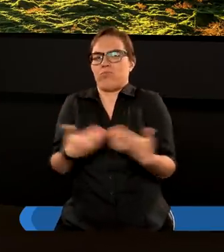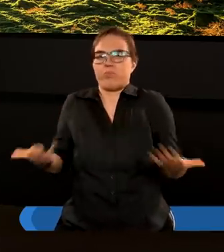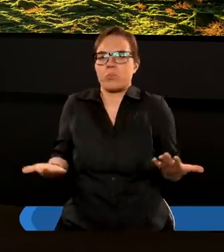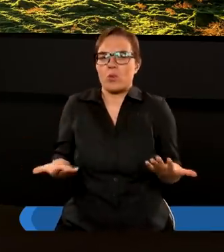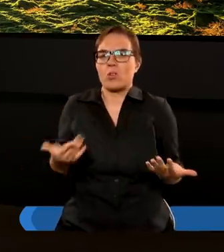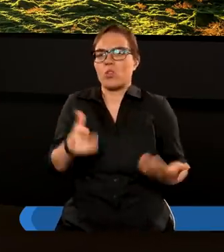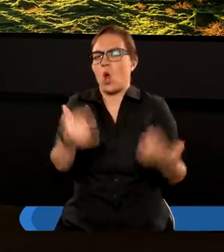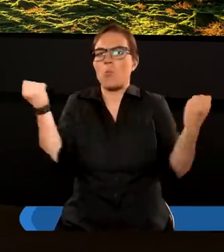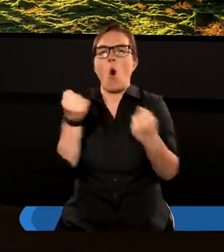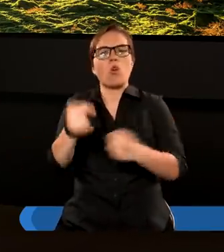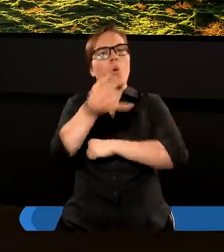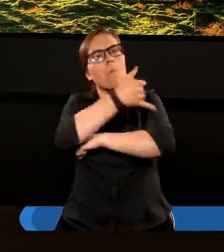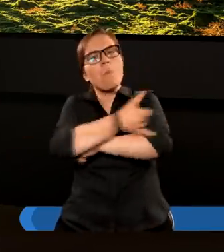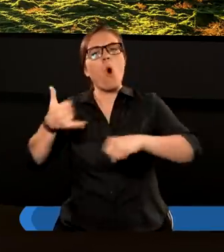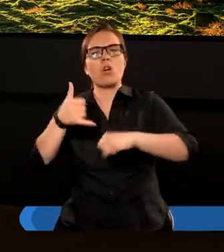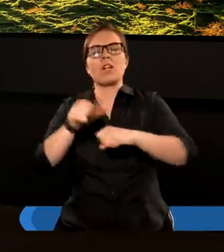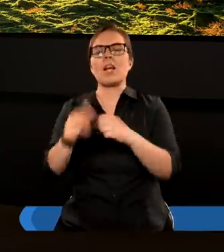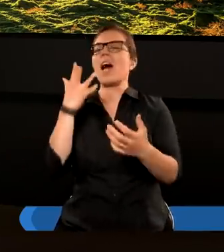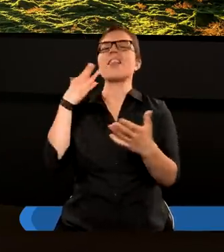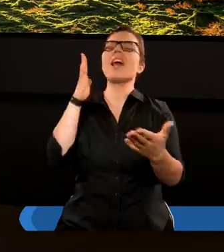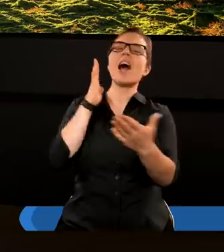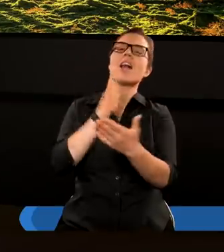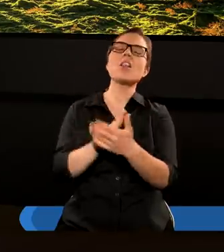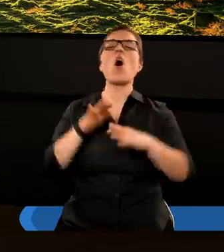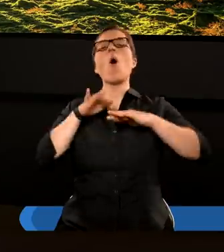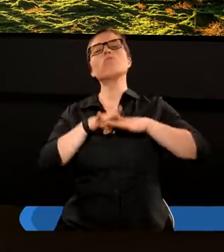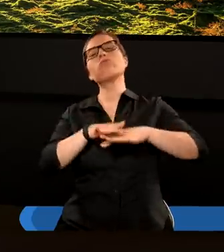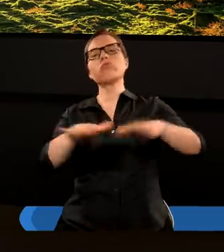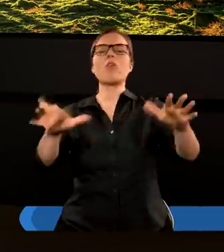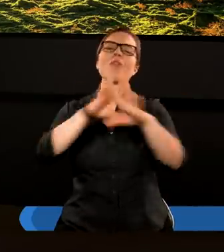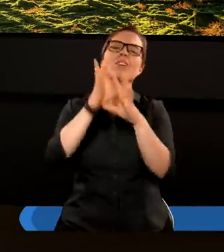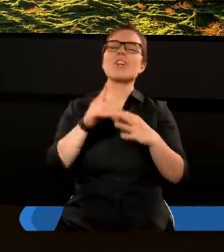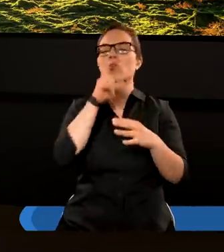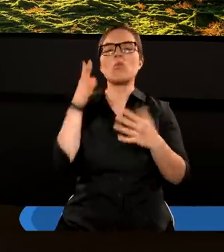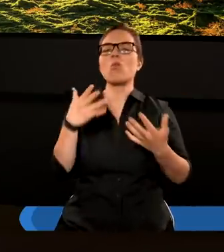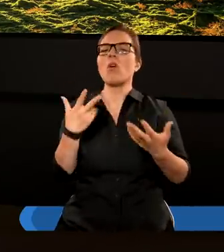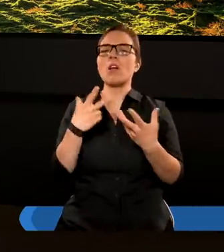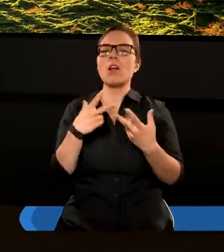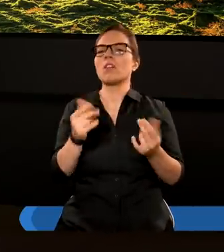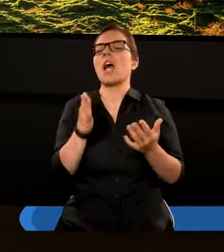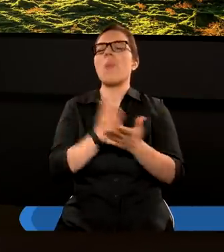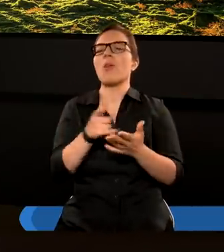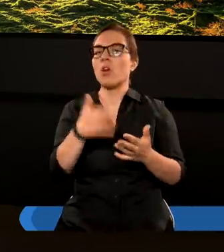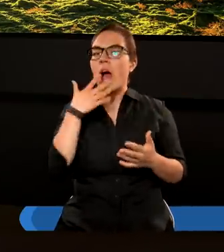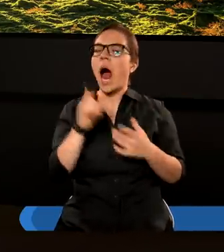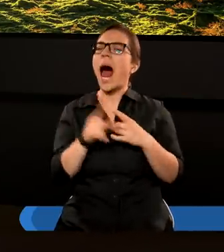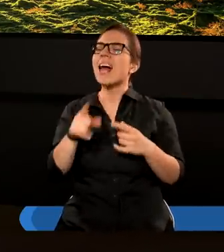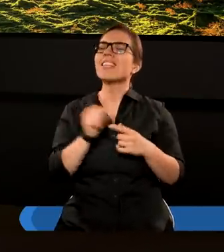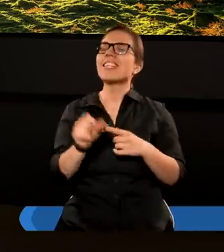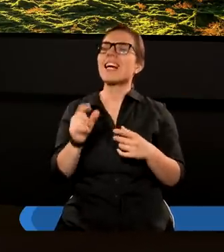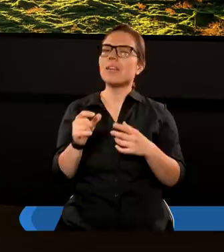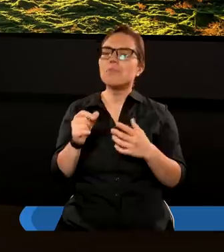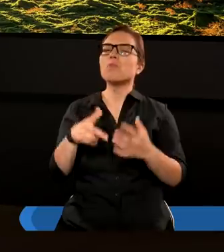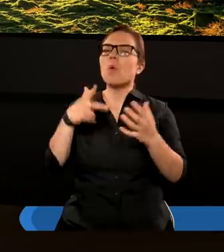mocno podkreślone. Nie tylko głoście wszędzie, wszystkim narodom, ale wszystkim ludom, wszystkim językom. To tak